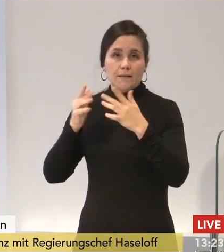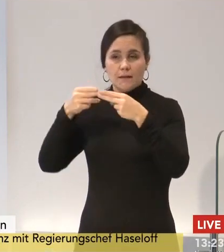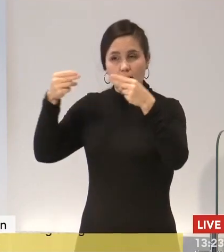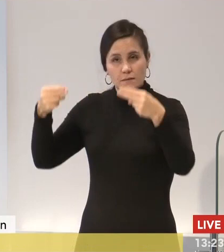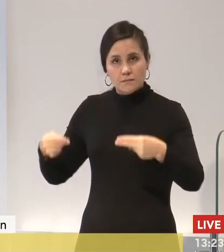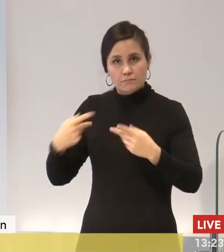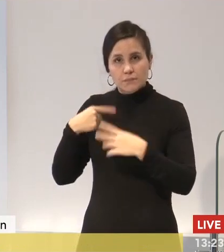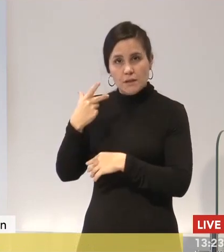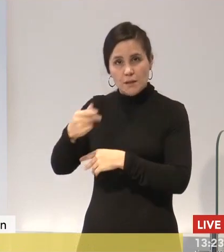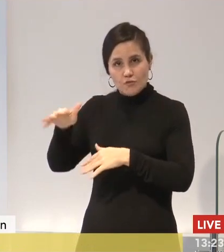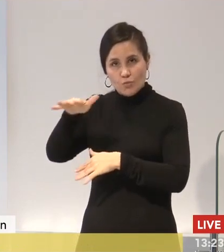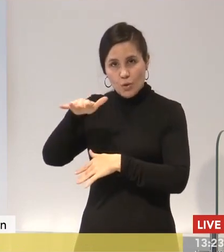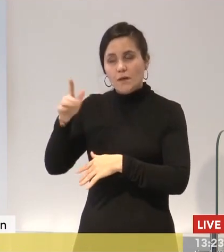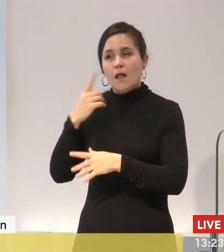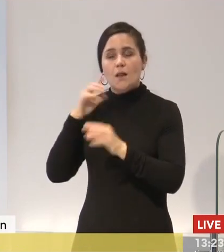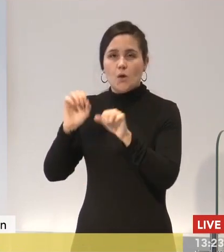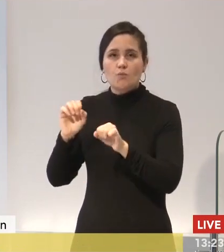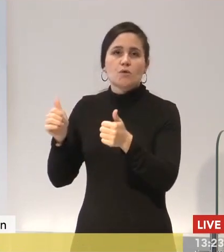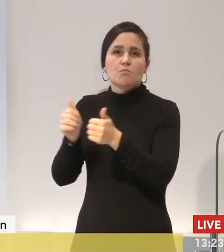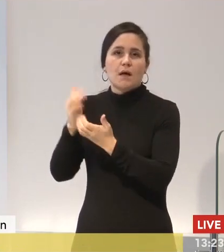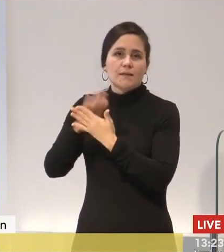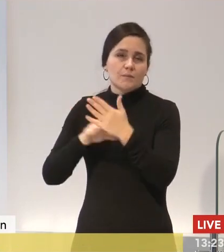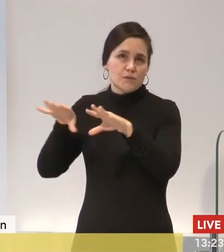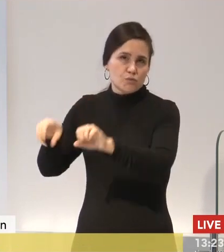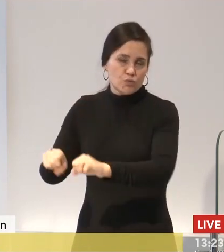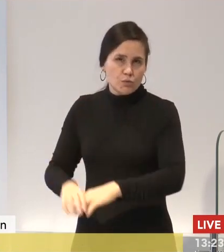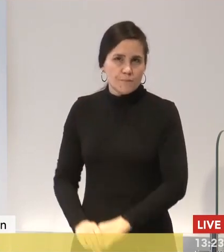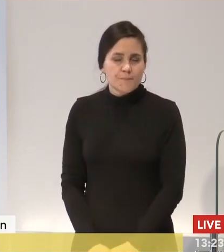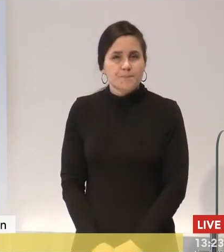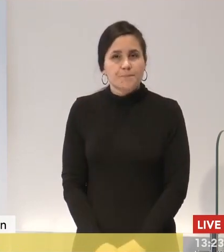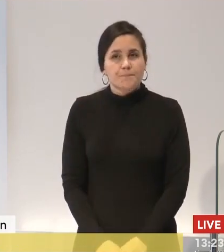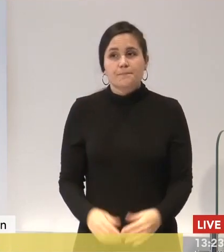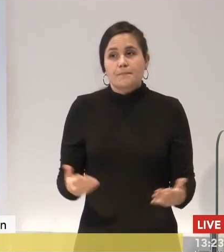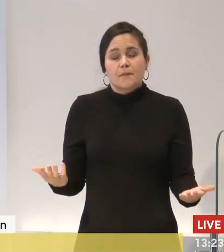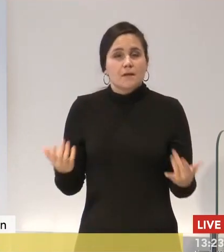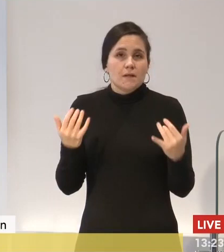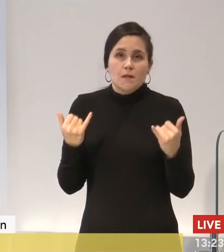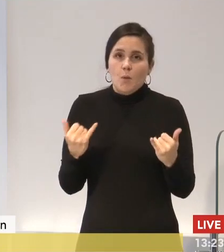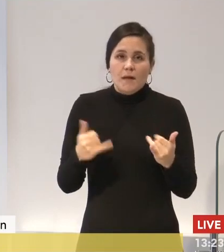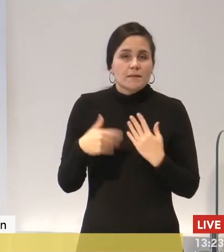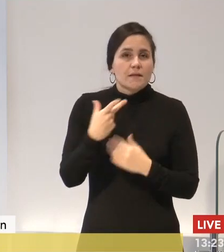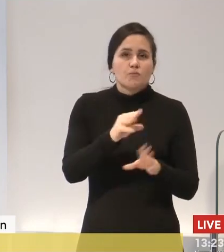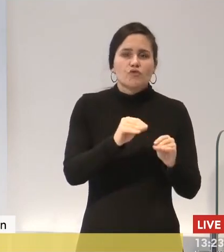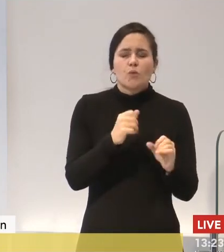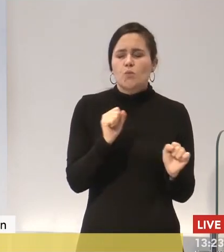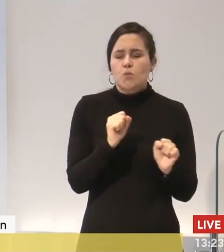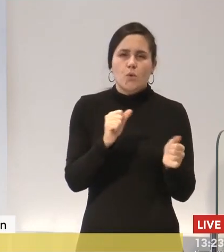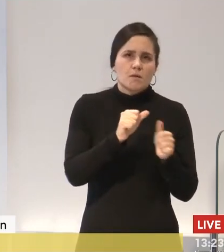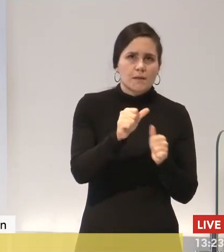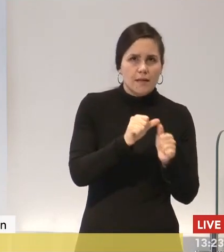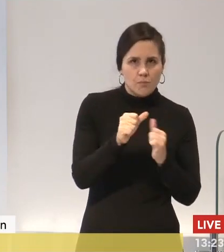Und angesichts der immensen Knappheit des Impfstoffs muss ich hier heute noch mal einfach bitten, alle, die